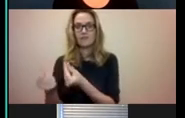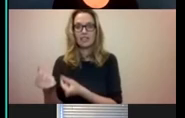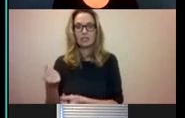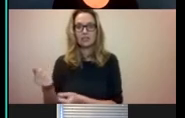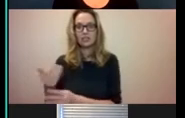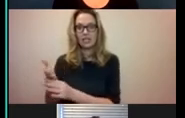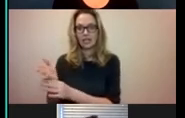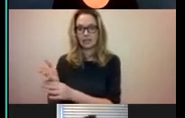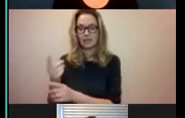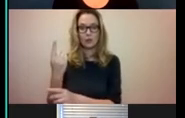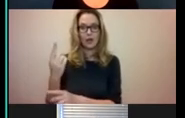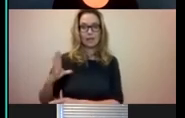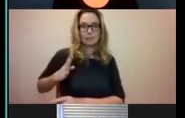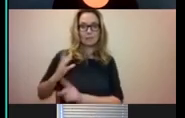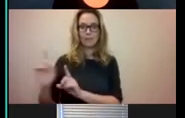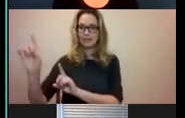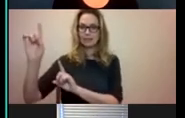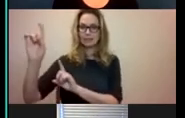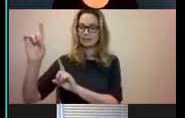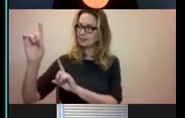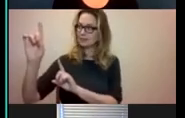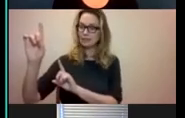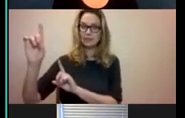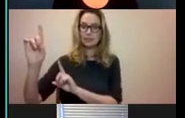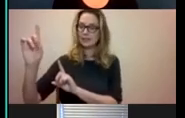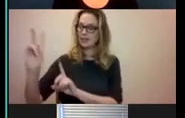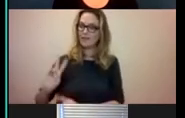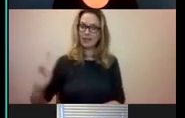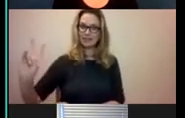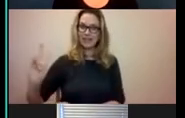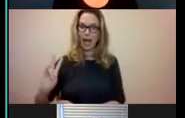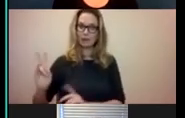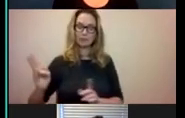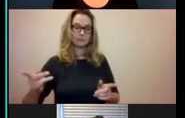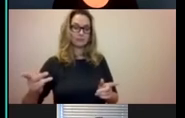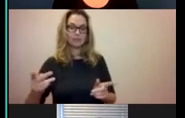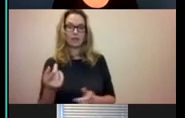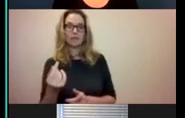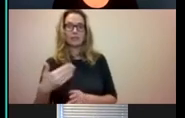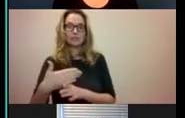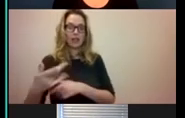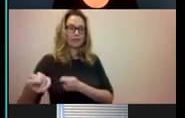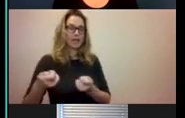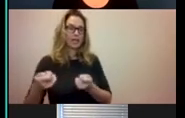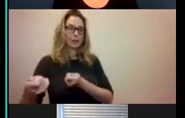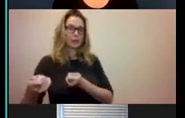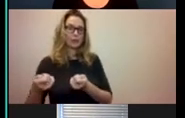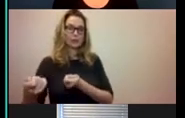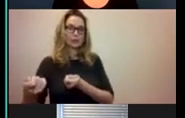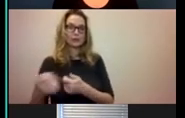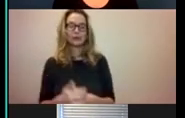zit. En met z'n tweeën runnen wij de hele financiële afdeling van Neemhat.